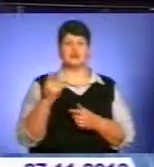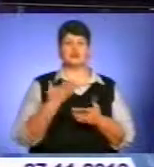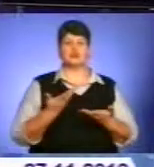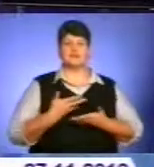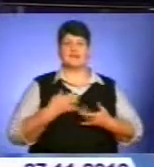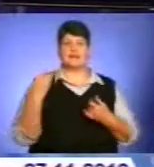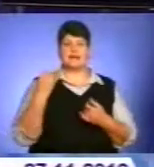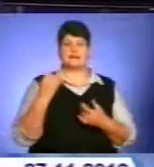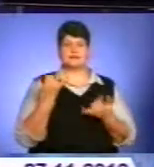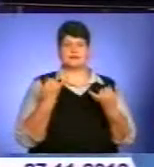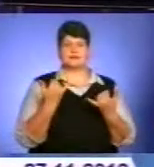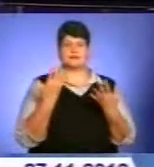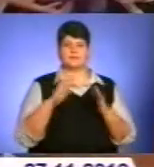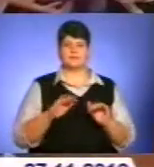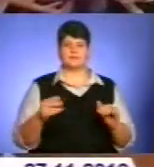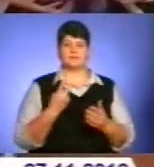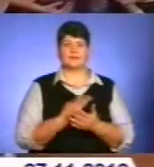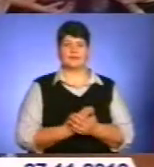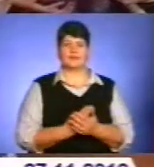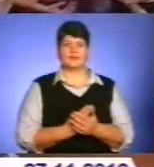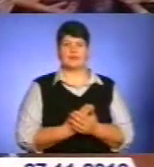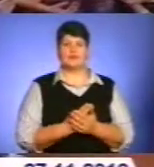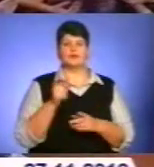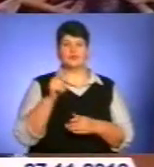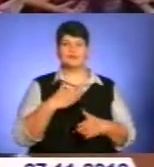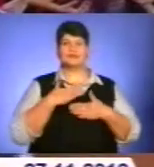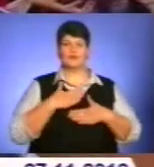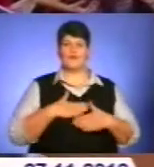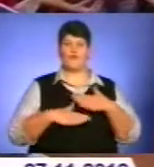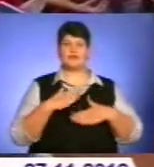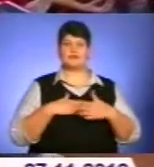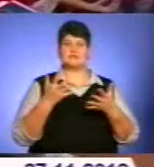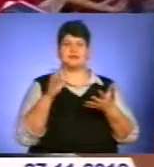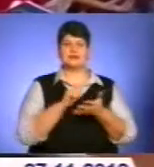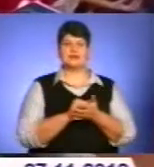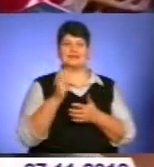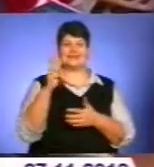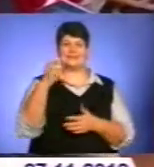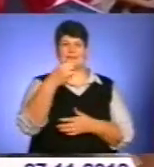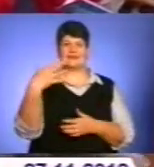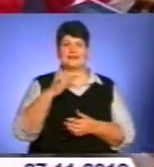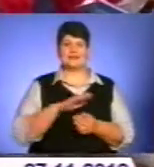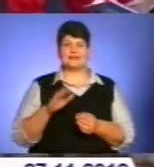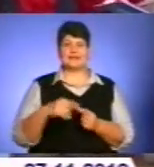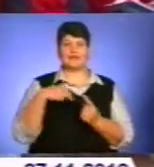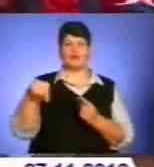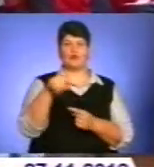школярів дивіться далі. Тут із задоволенням займаються після уроків 315 учнів навколишніх сіл. Центр